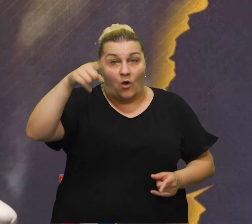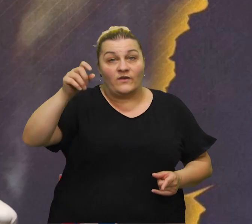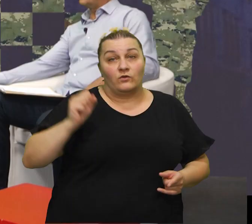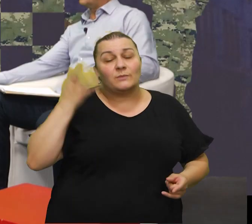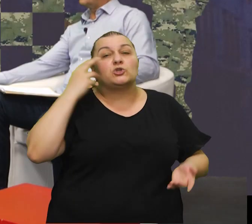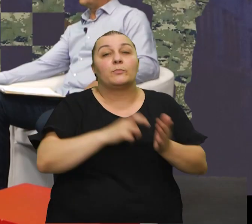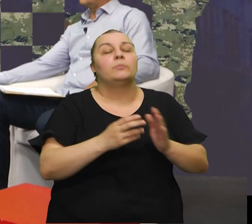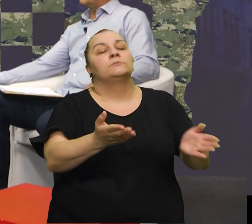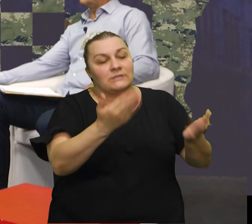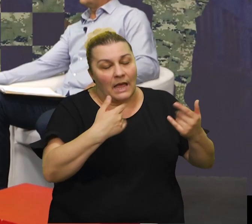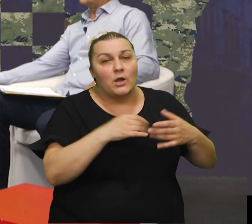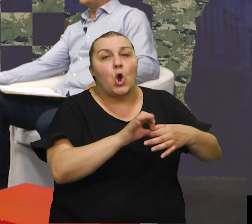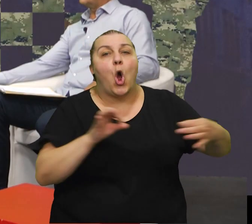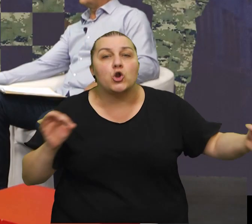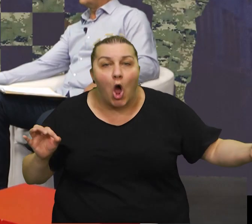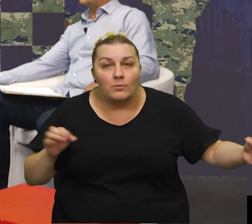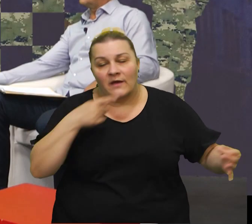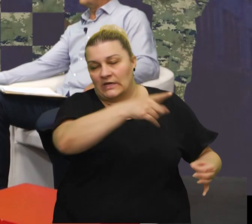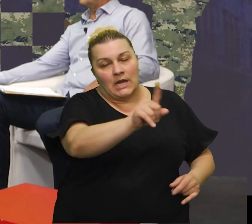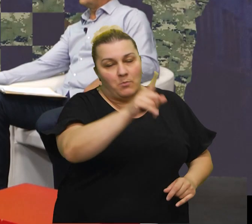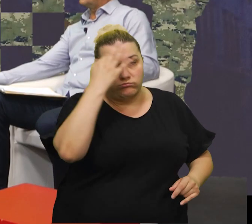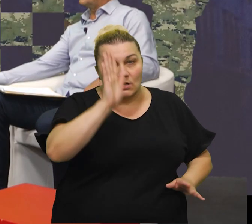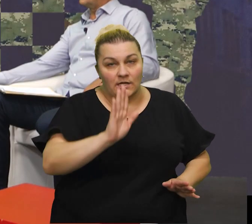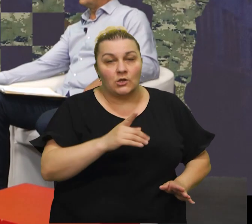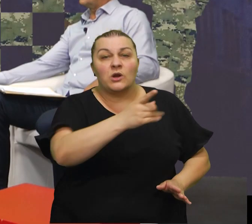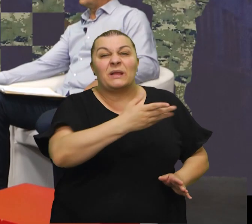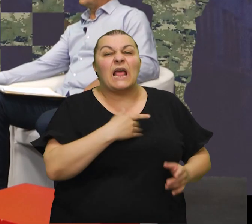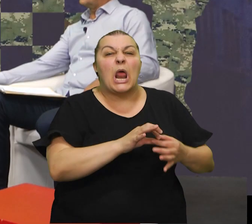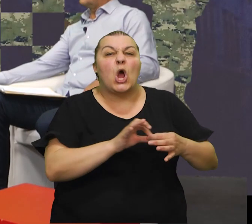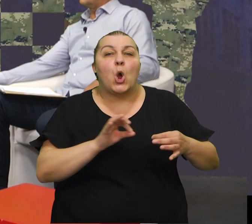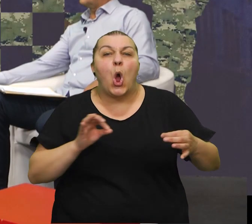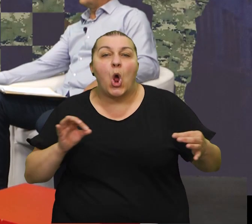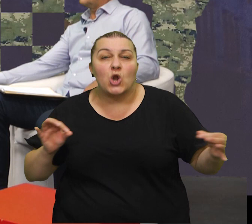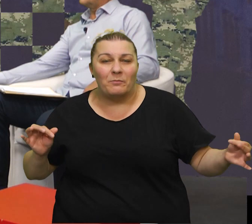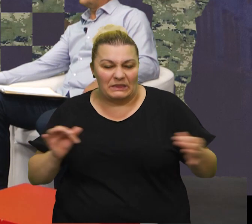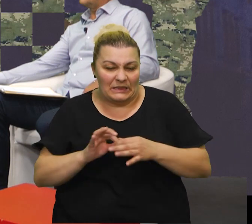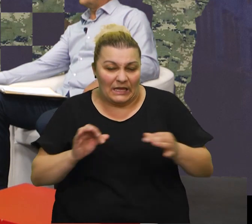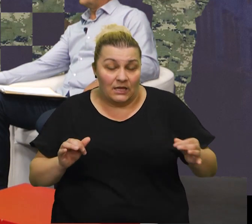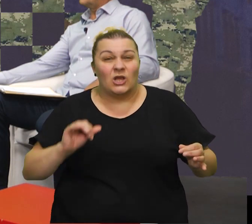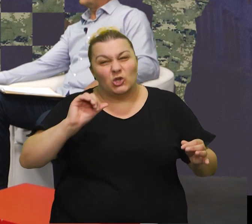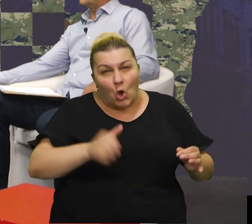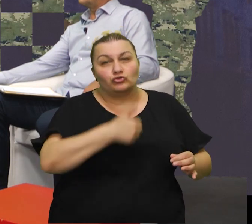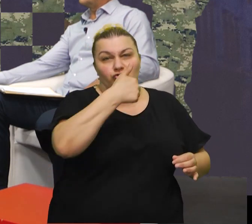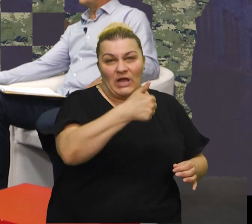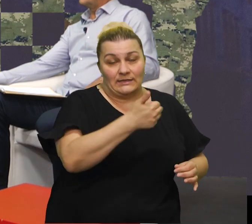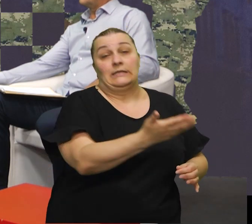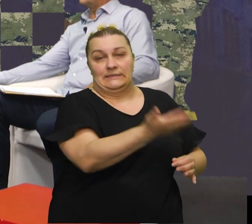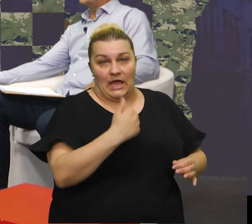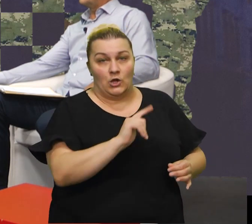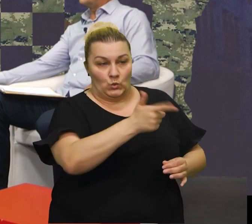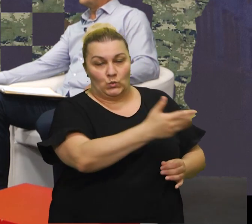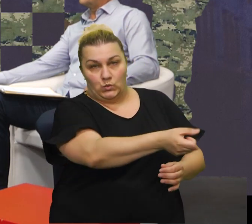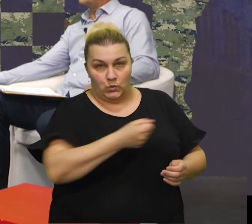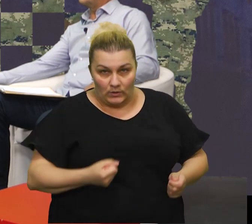govorim bit će problema samo vi mi dajte konap ne vodite vi brigu i dala mi neki konap ali činim se da mi je kratak ja govorim imate još jedan konap kažem ona ima